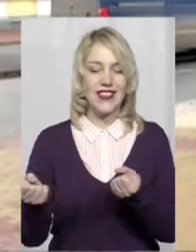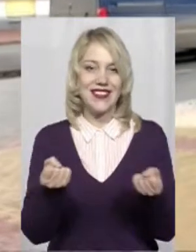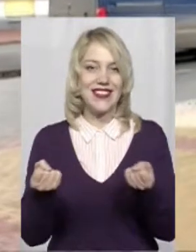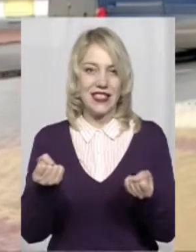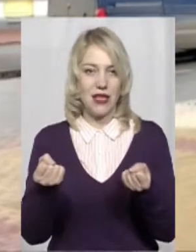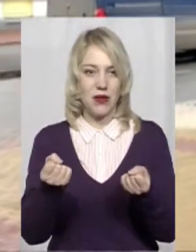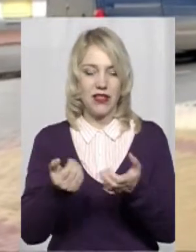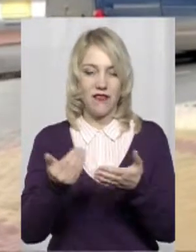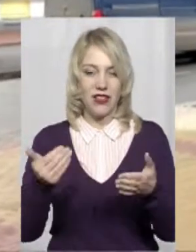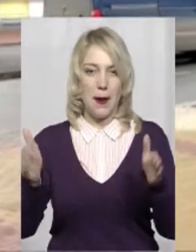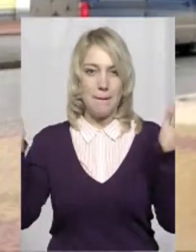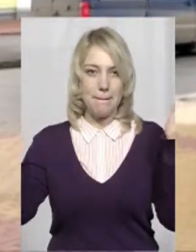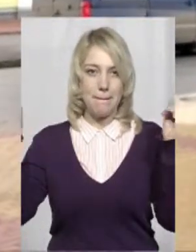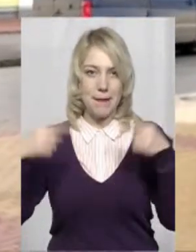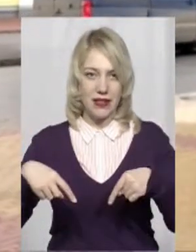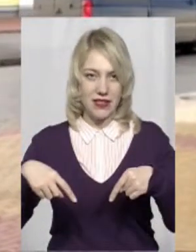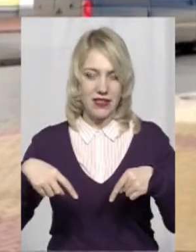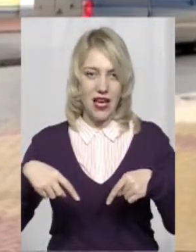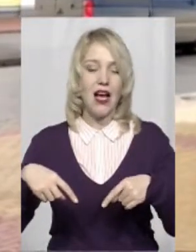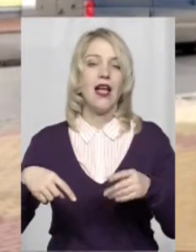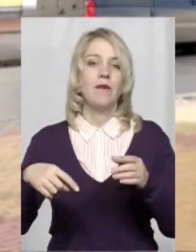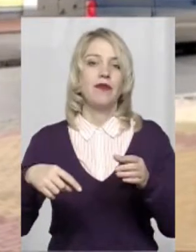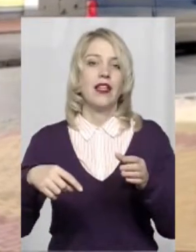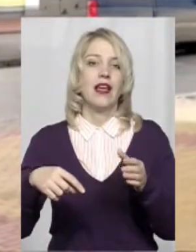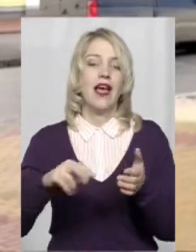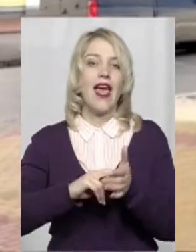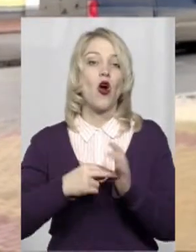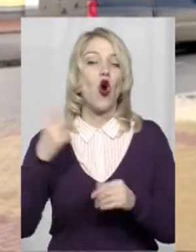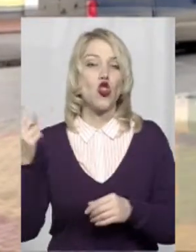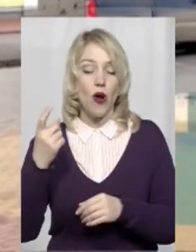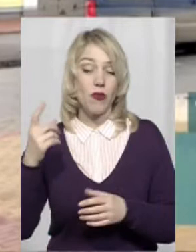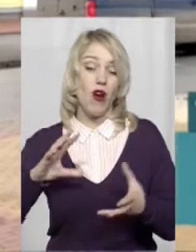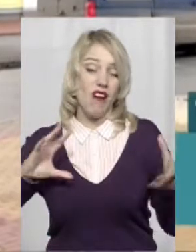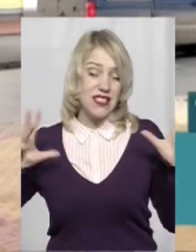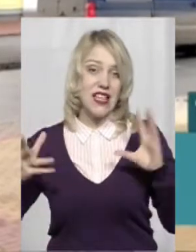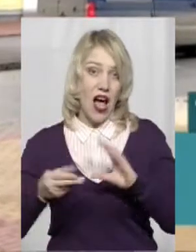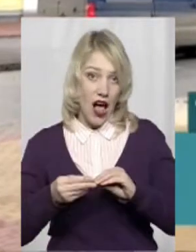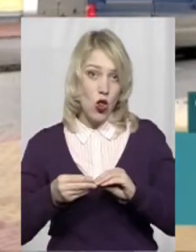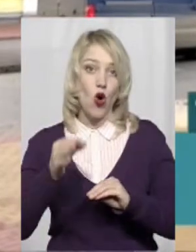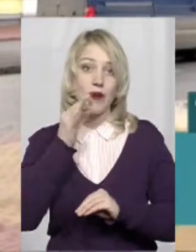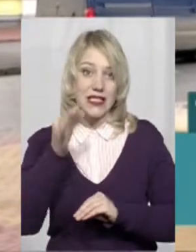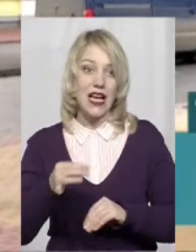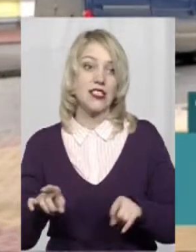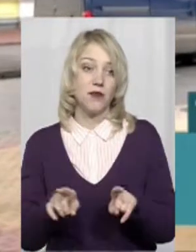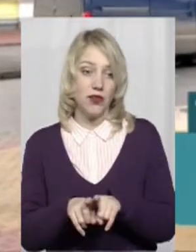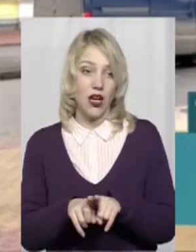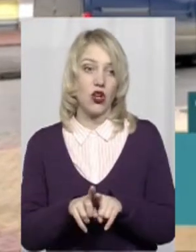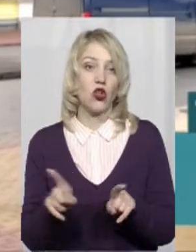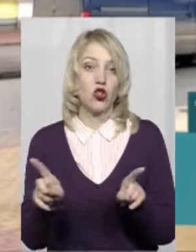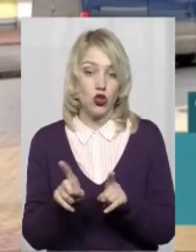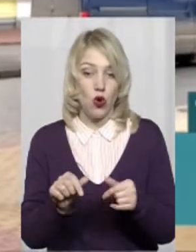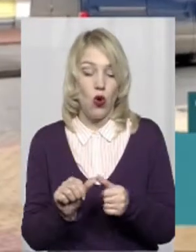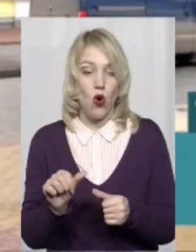відпадіння економіку. А загалом, скажімо так, що крім